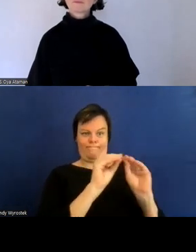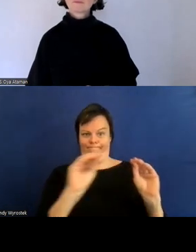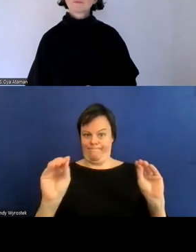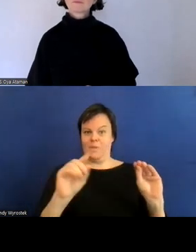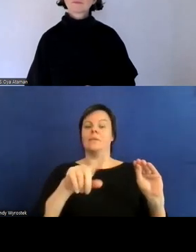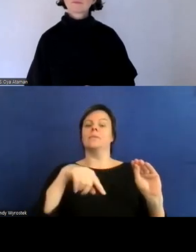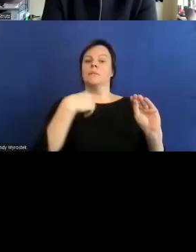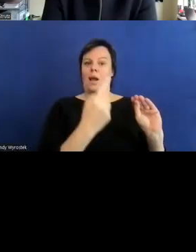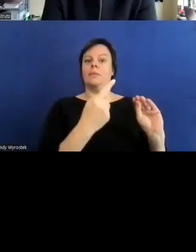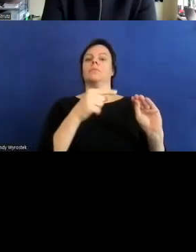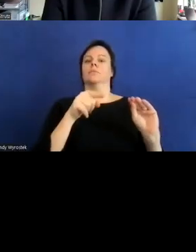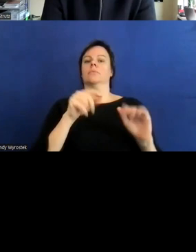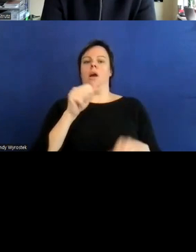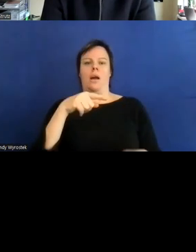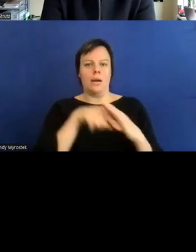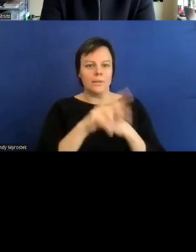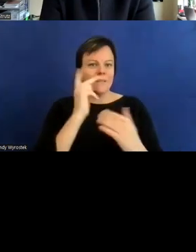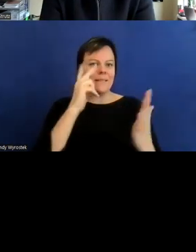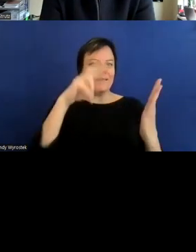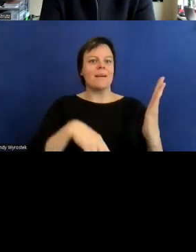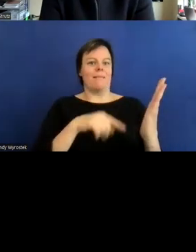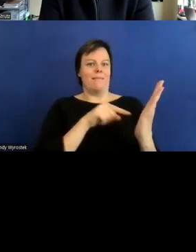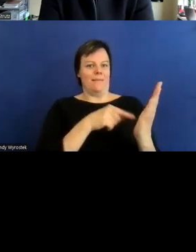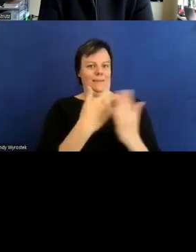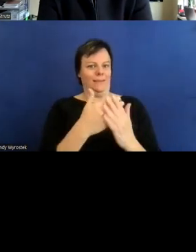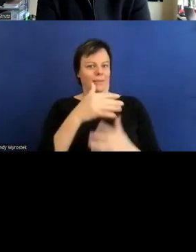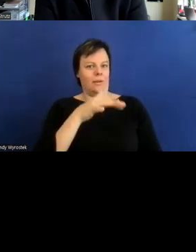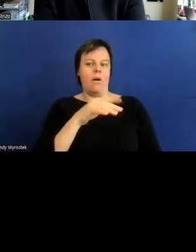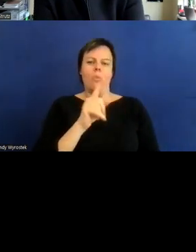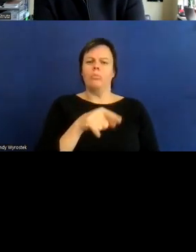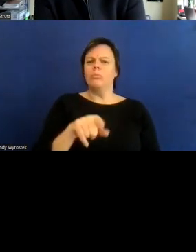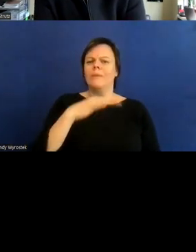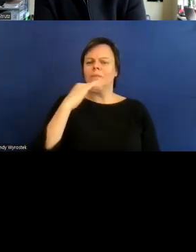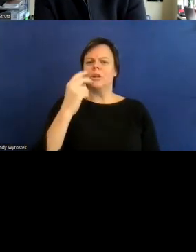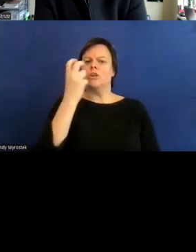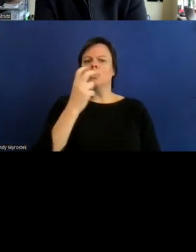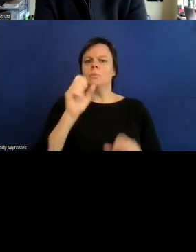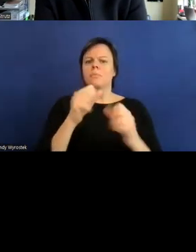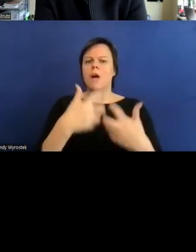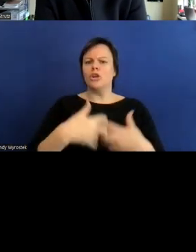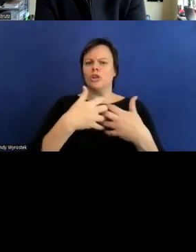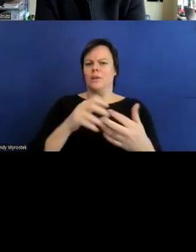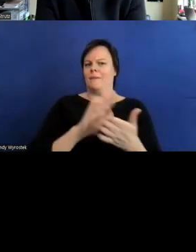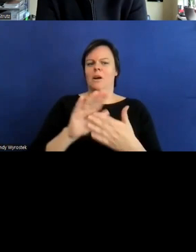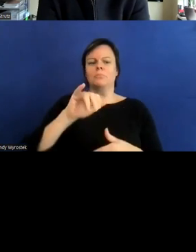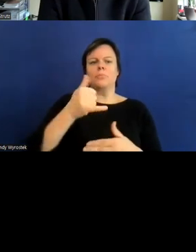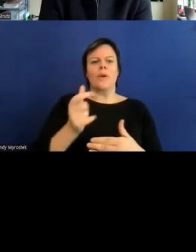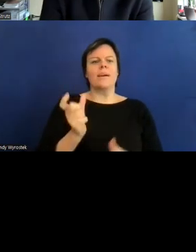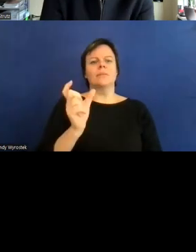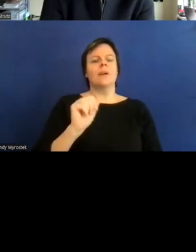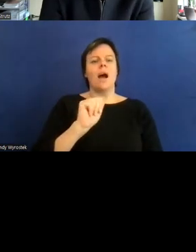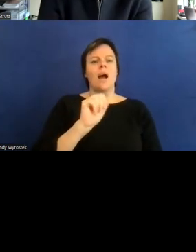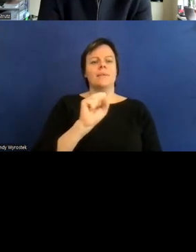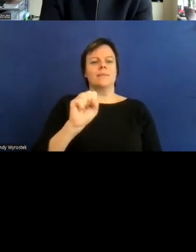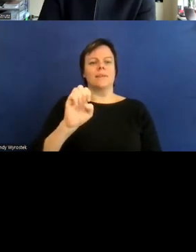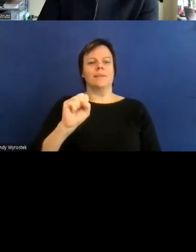einfach das projekt ssb eu suchen so viel zunächst erst einmal zur vorrede was ist